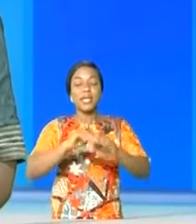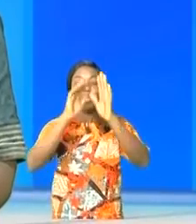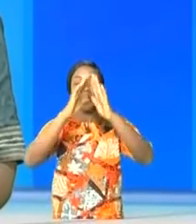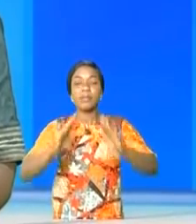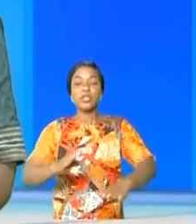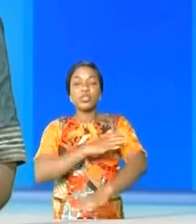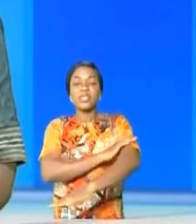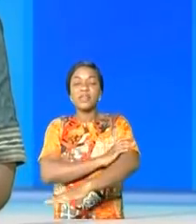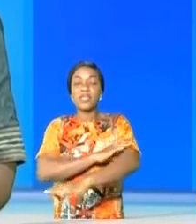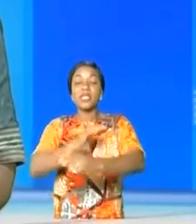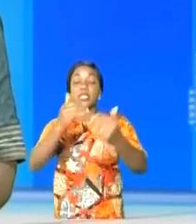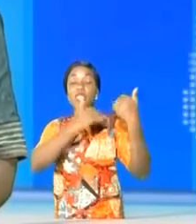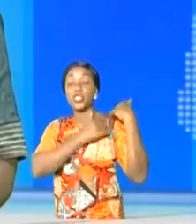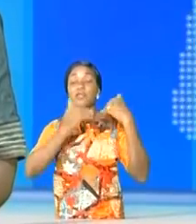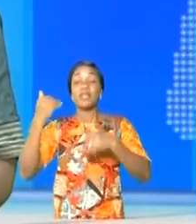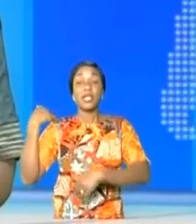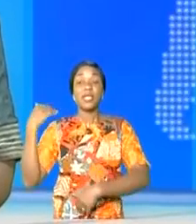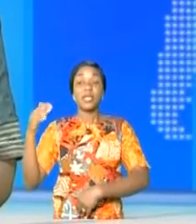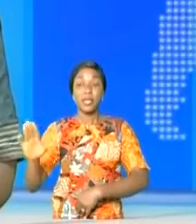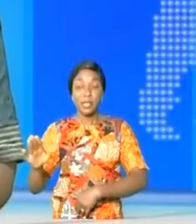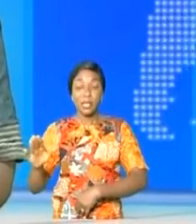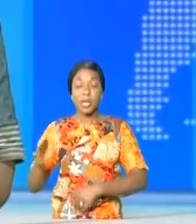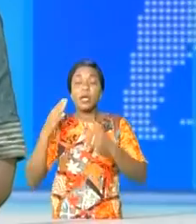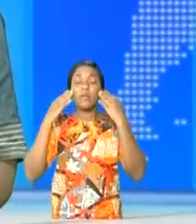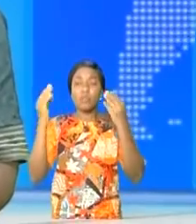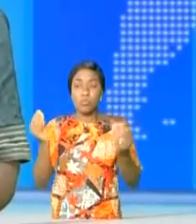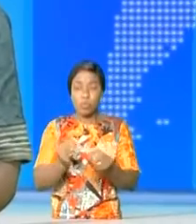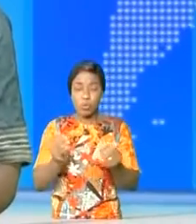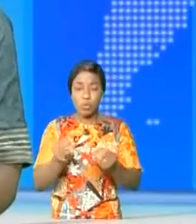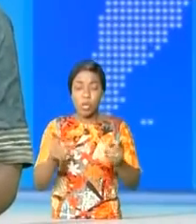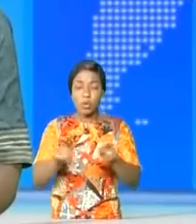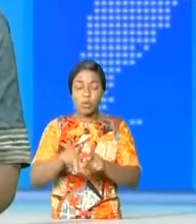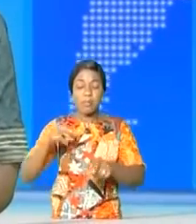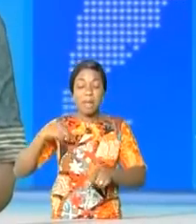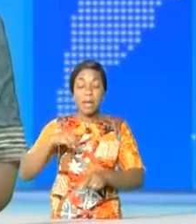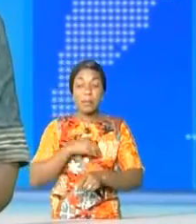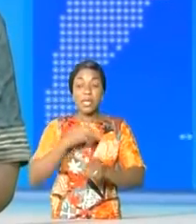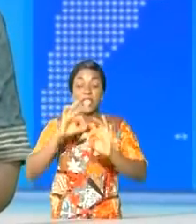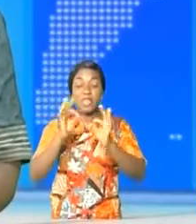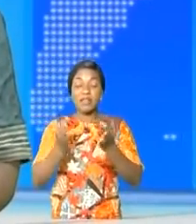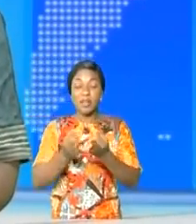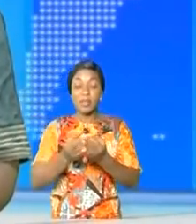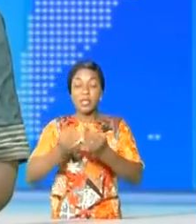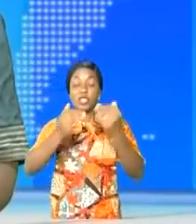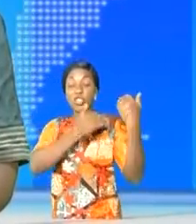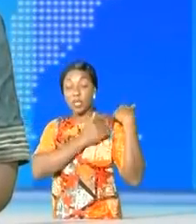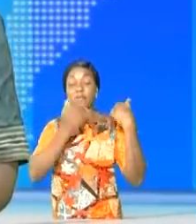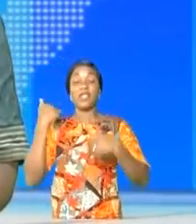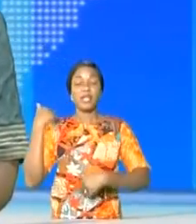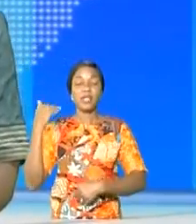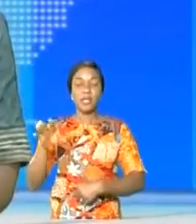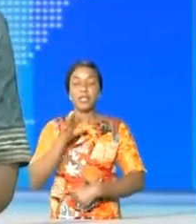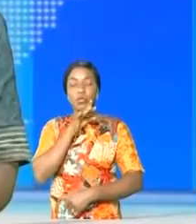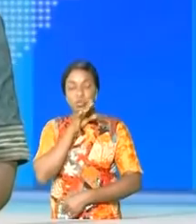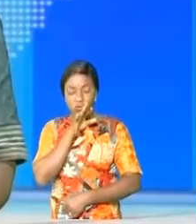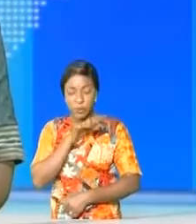du chef de l'État ou tout simplement comme membre de la famille biologique du chef de l'État.